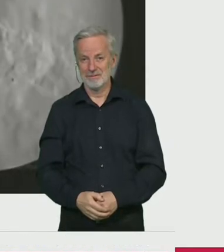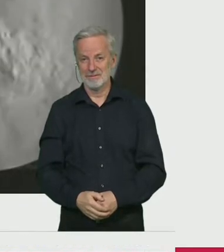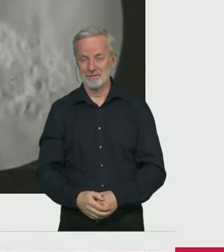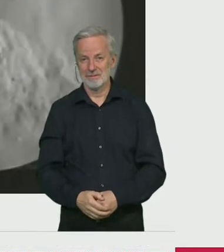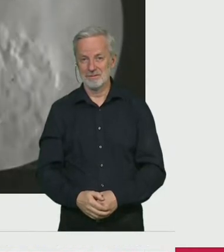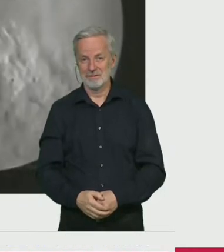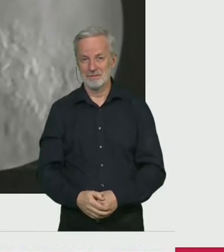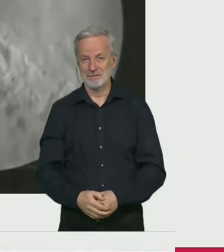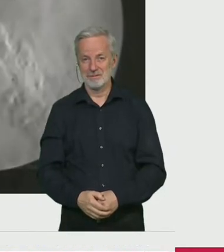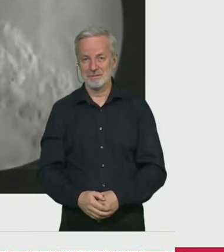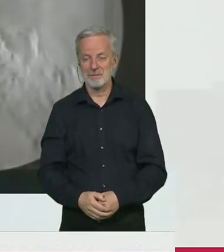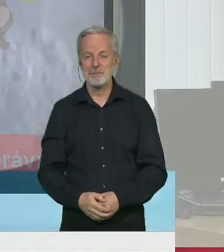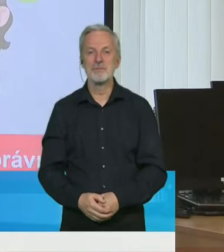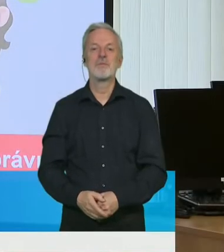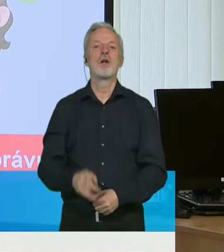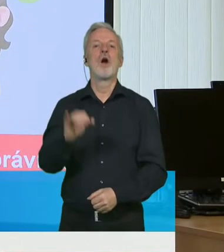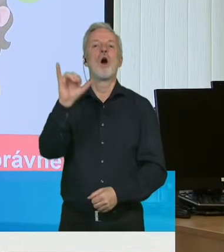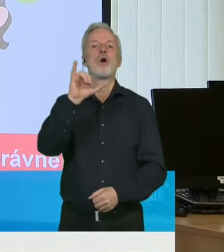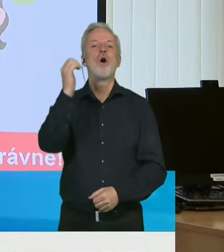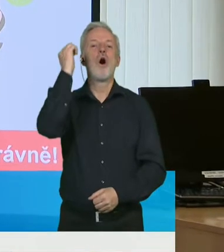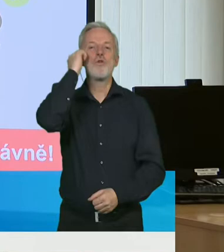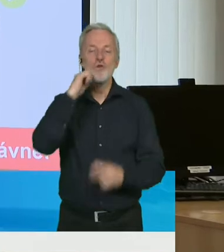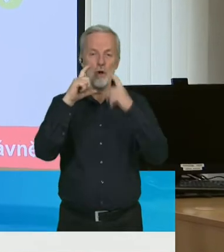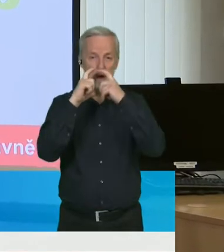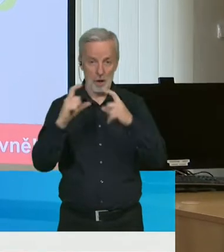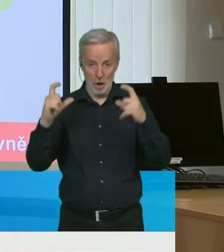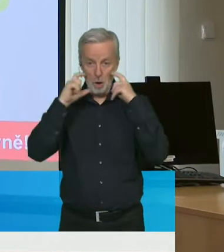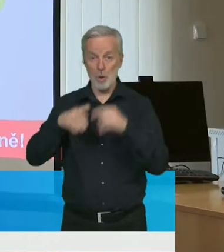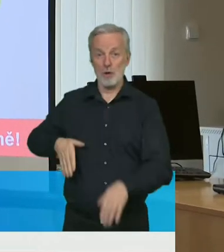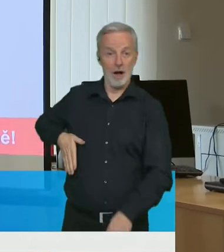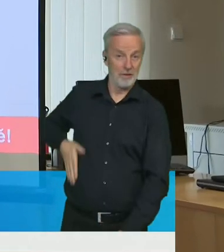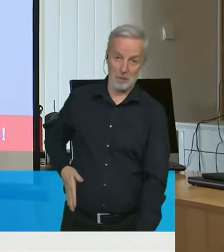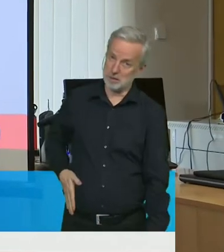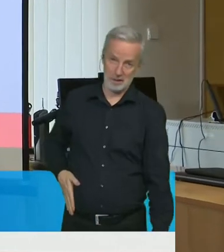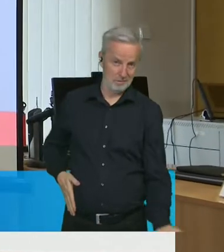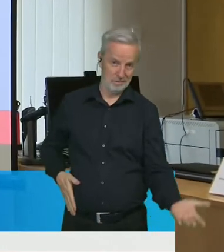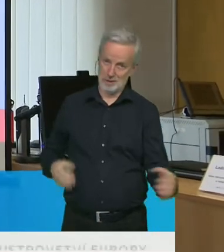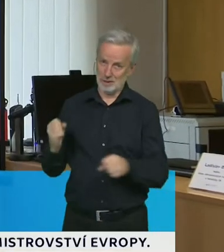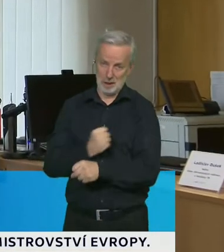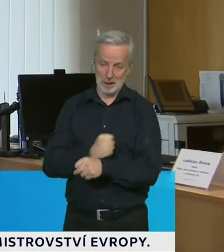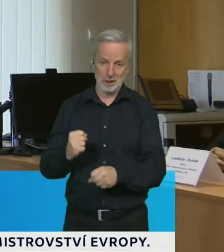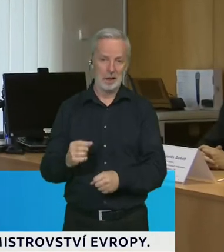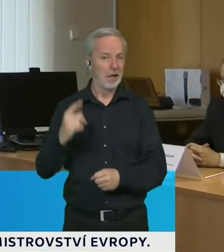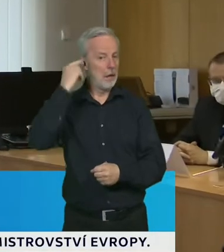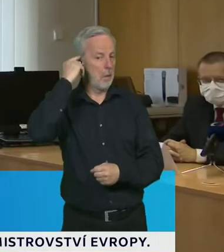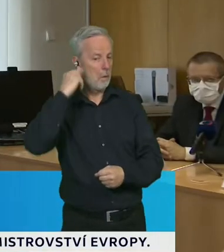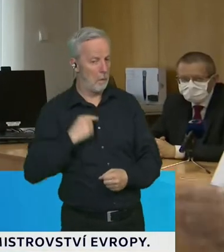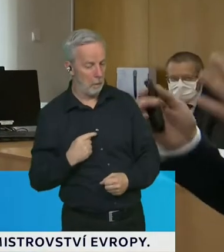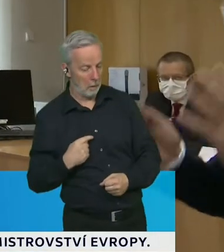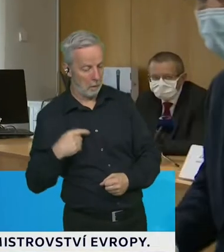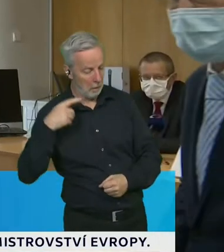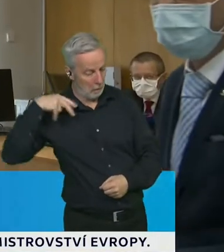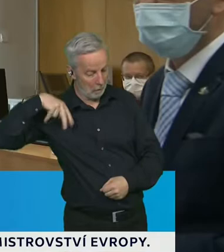Když mám roušku v kapse, to neznamená, že bude fungovat. Když ji mám na uchu nebo jinde, tak to